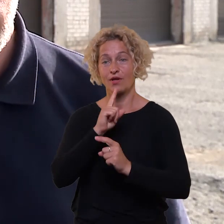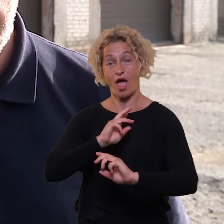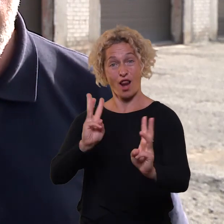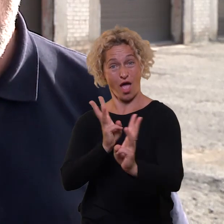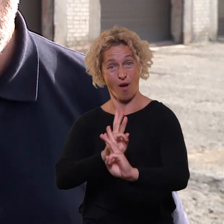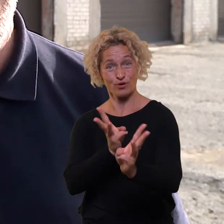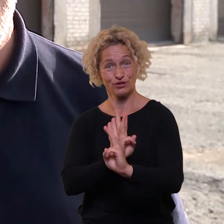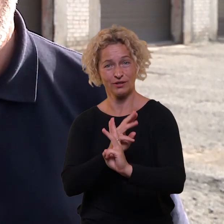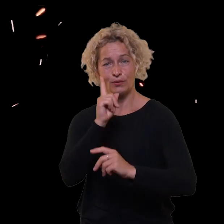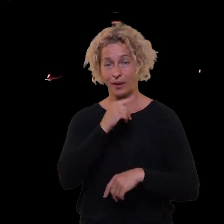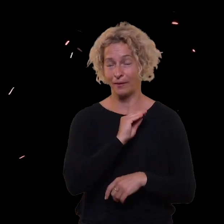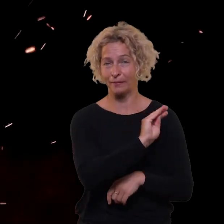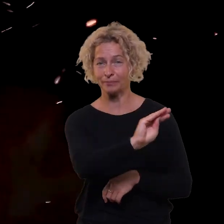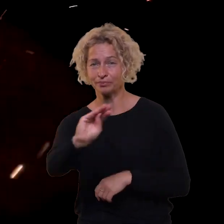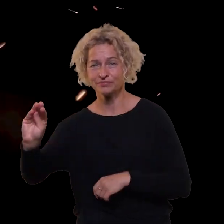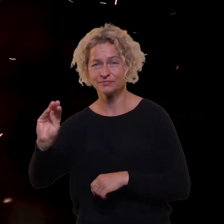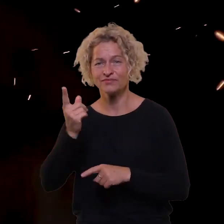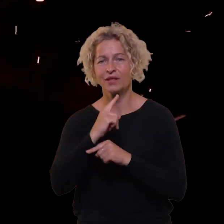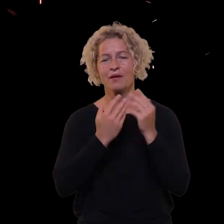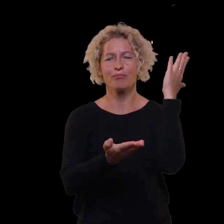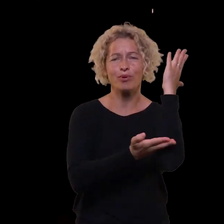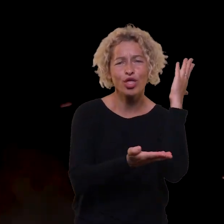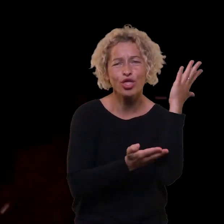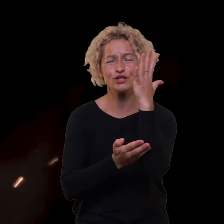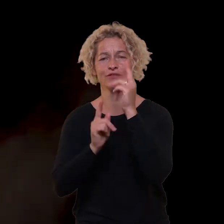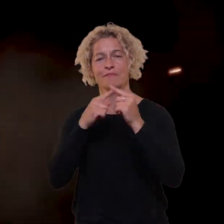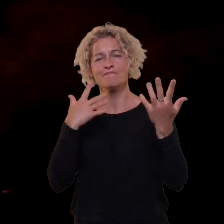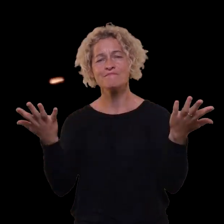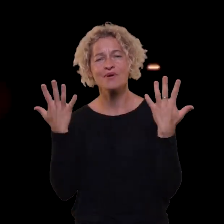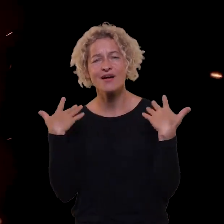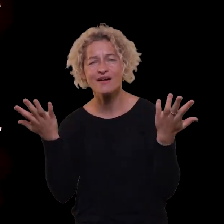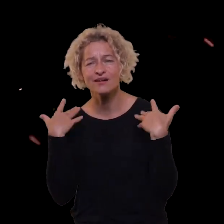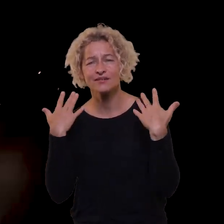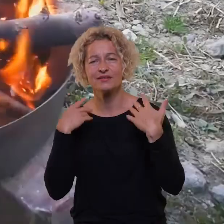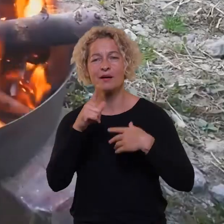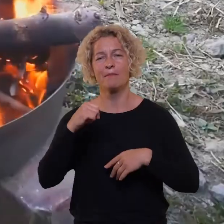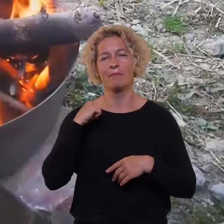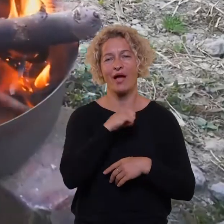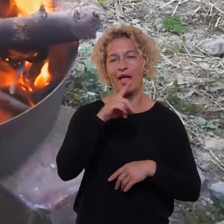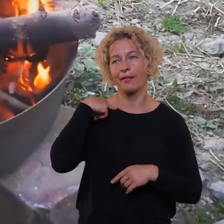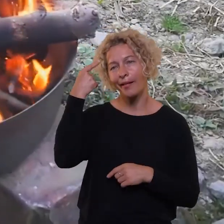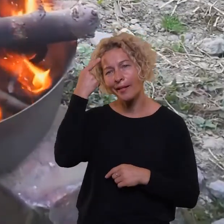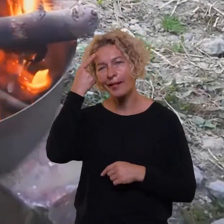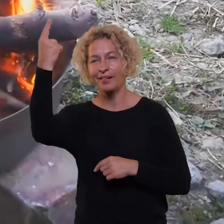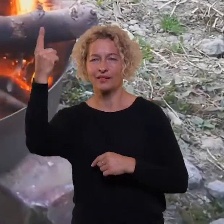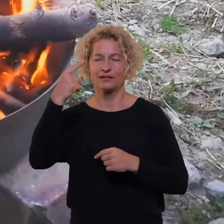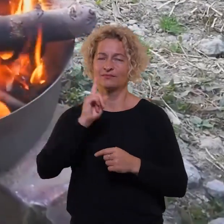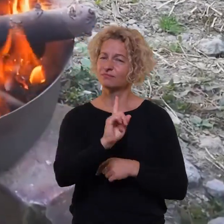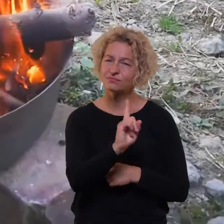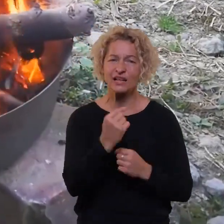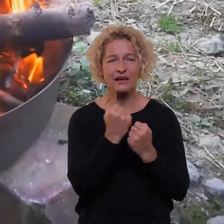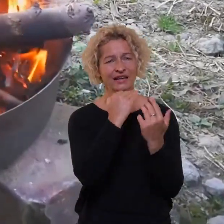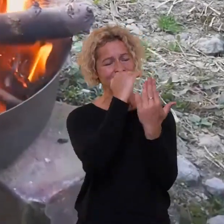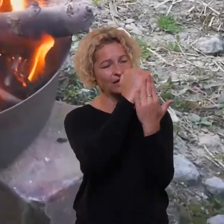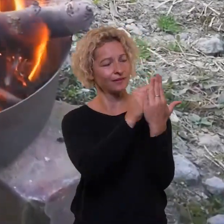priminsiu miškinguose, parko teritorijose, kad žmonės ne tik tai laikytųsi bendrų gaisinę saugos taisyklių